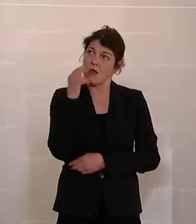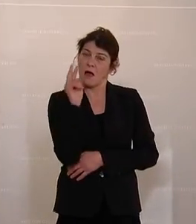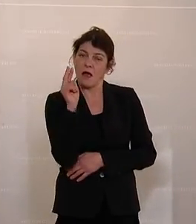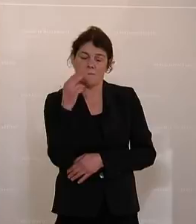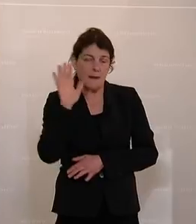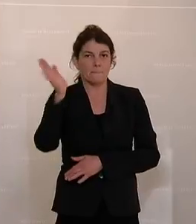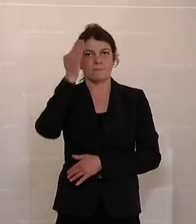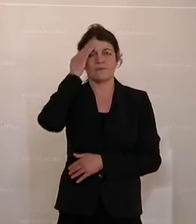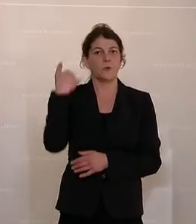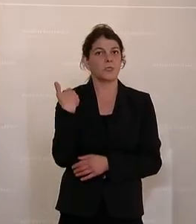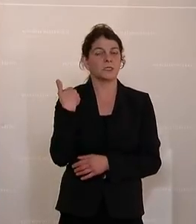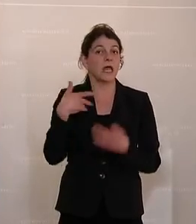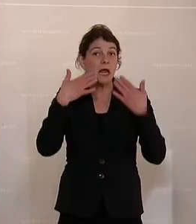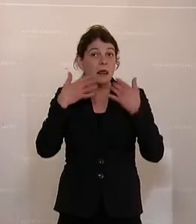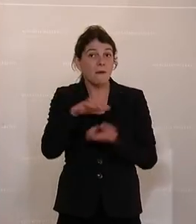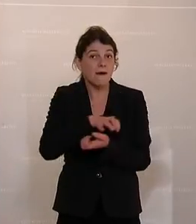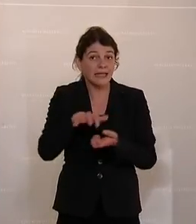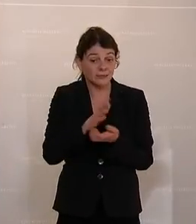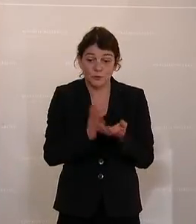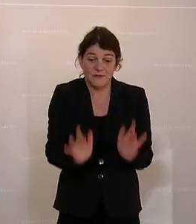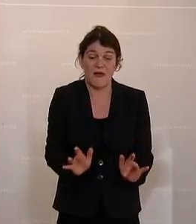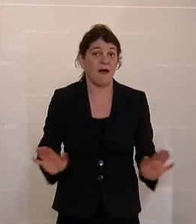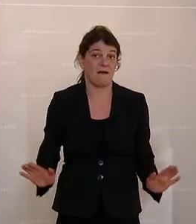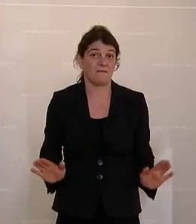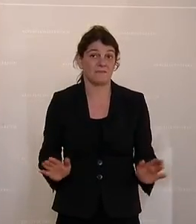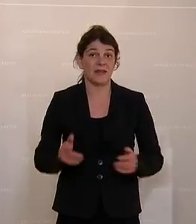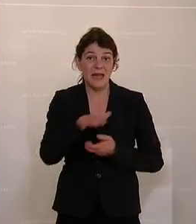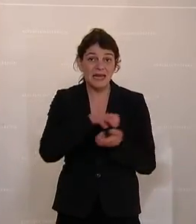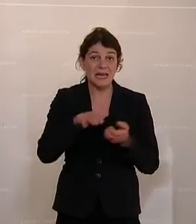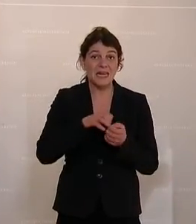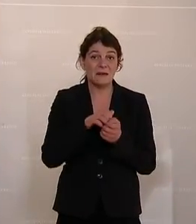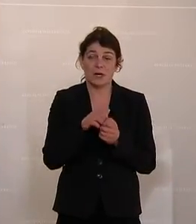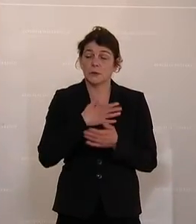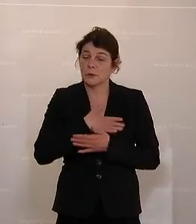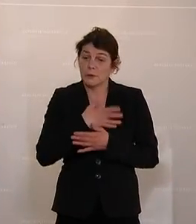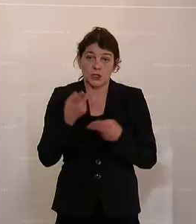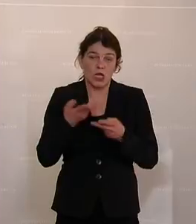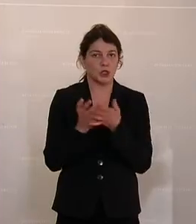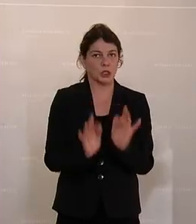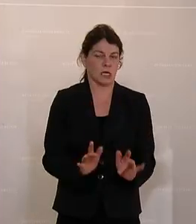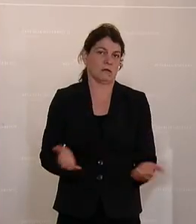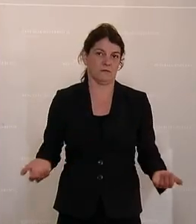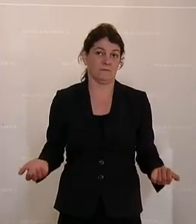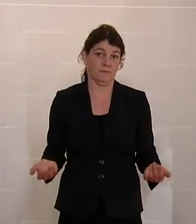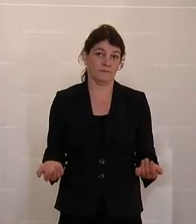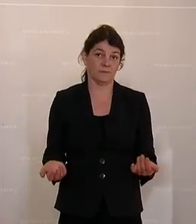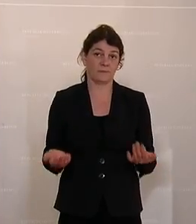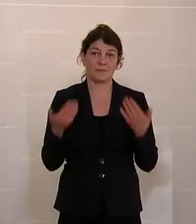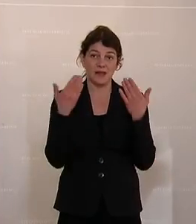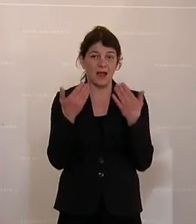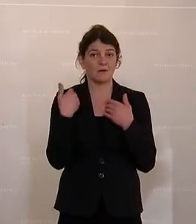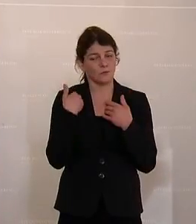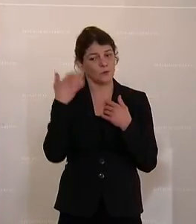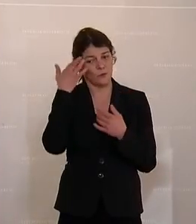ist, die Klimakrise ist da, wir haben den Klimagau. Und da muss man eben wirklich dieses